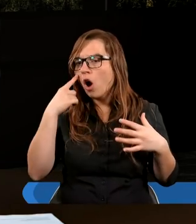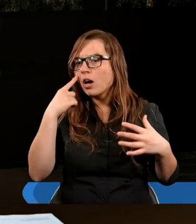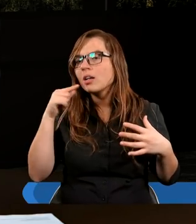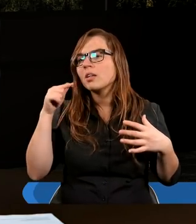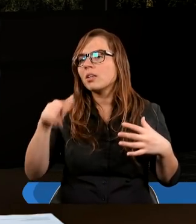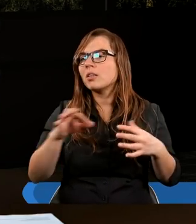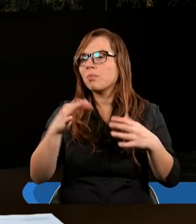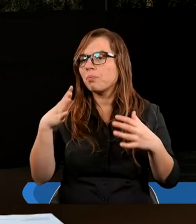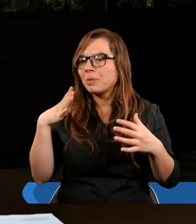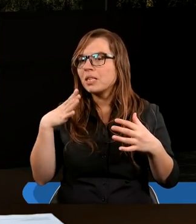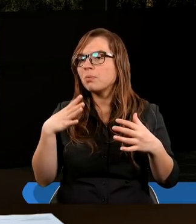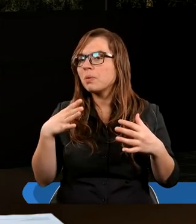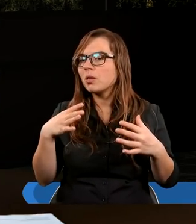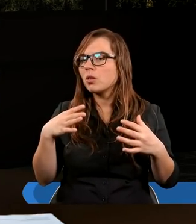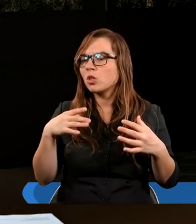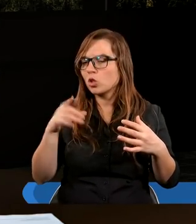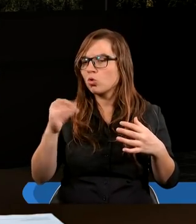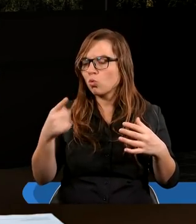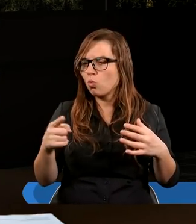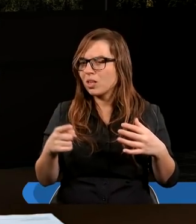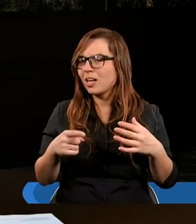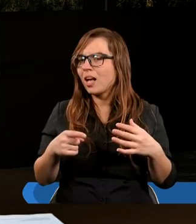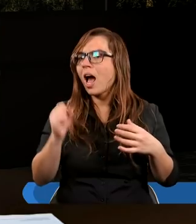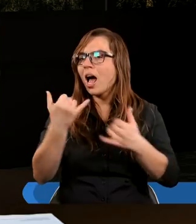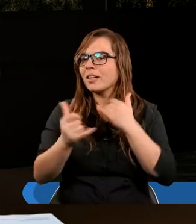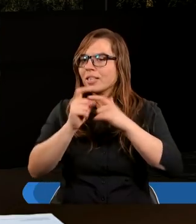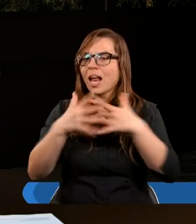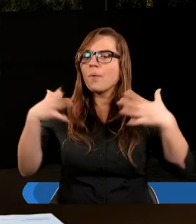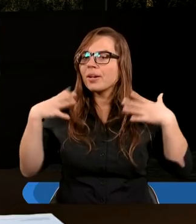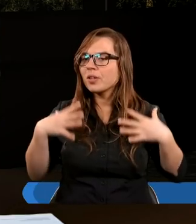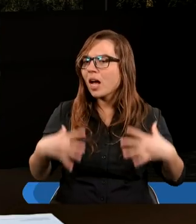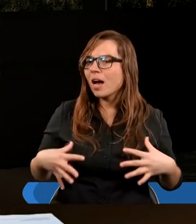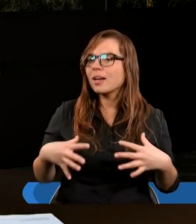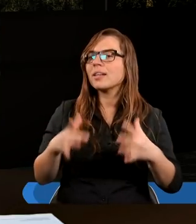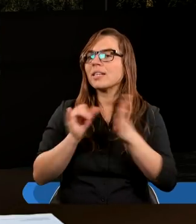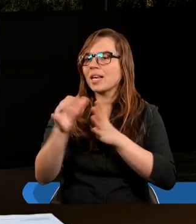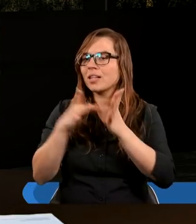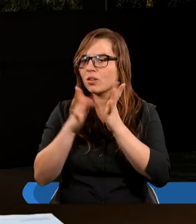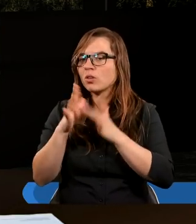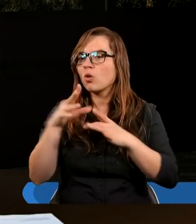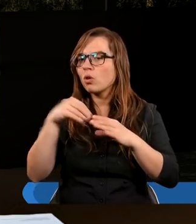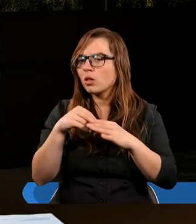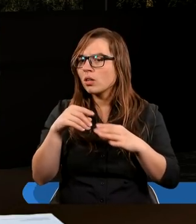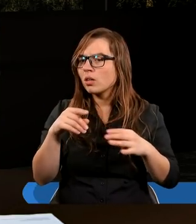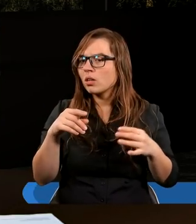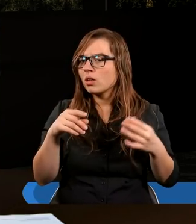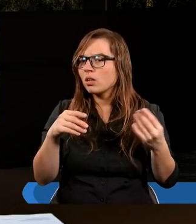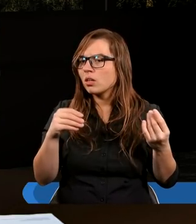gdzie byłby słuch? A jeśli całe ciało jest słuchem, gdzież byłoby